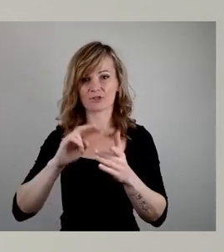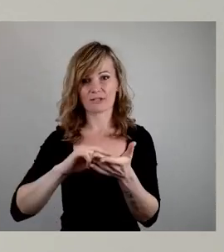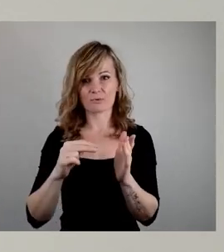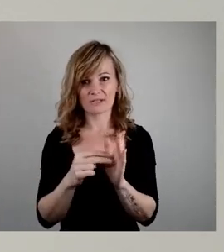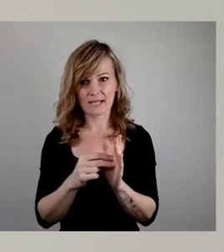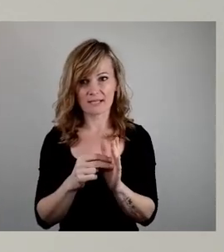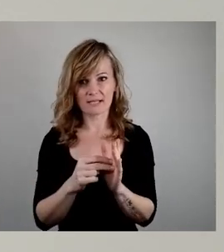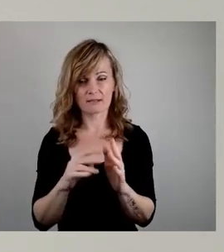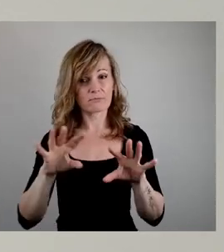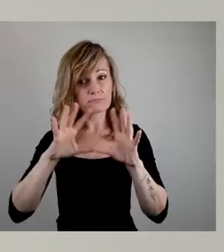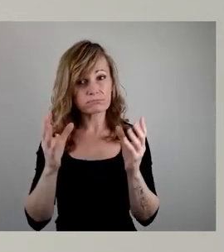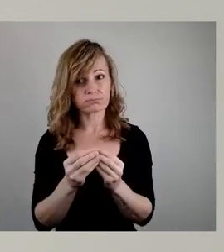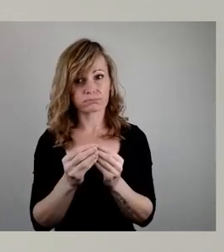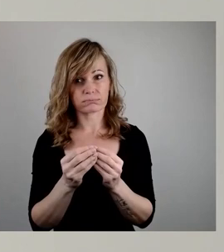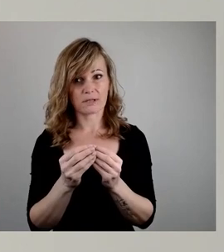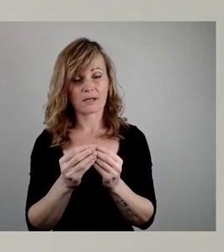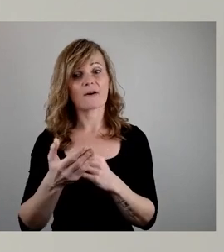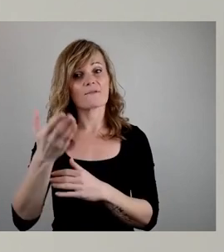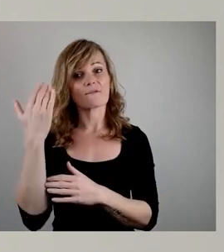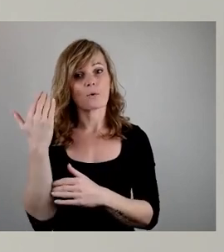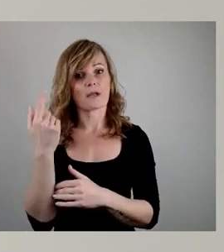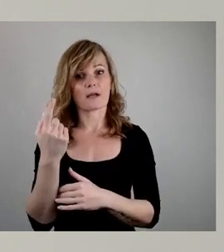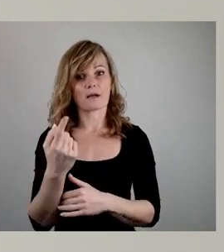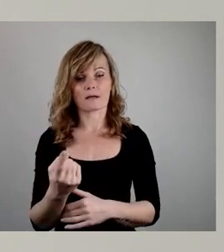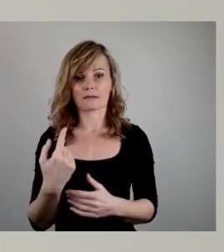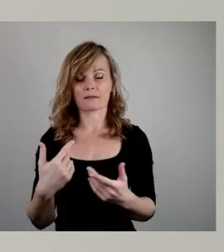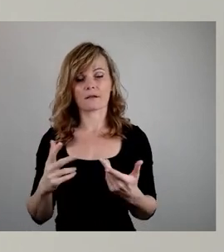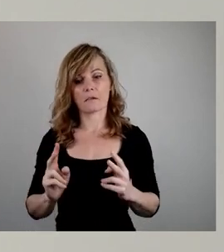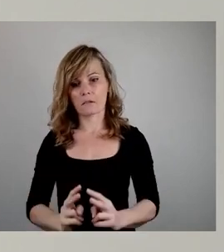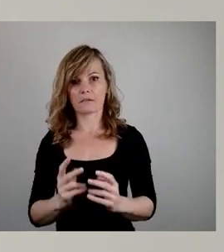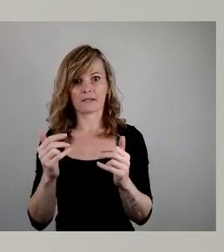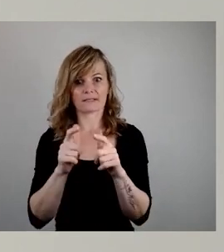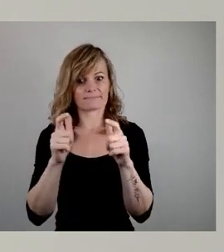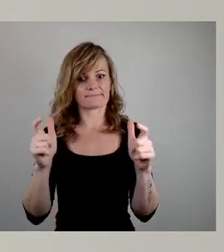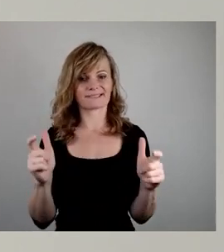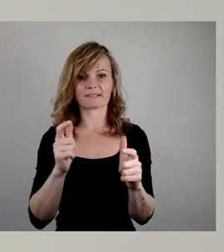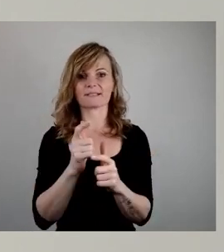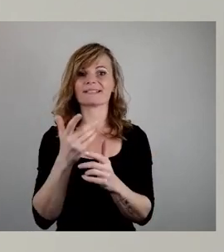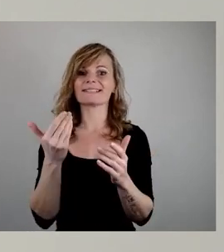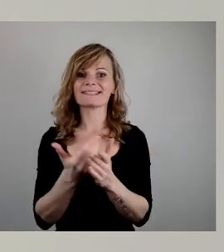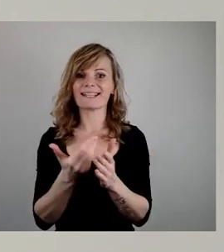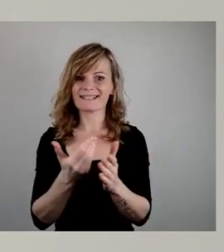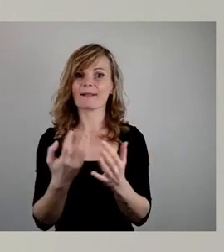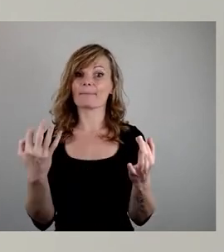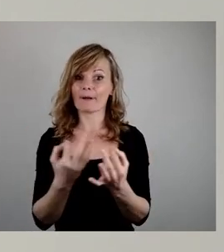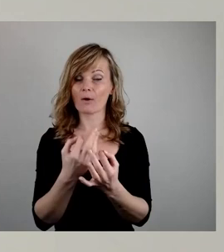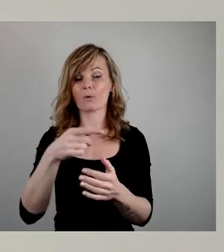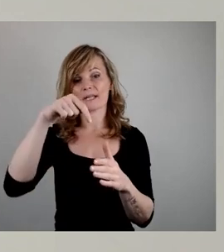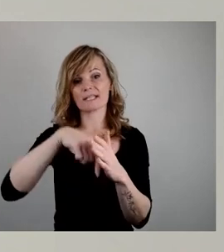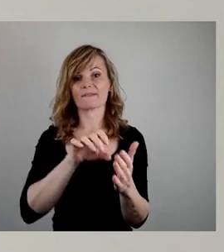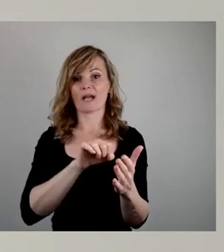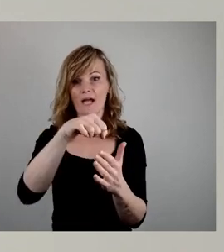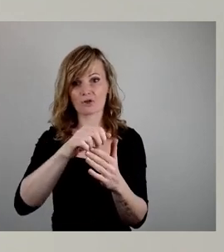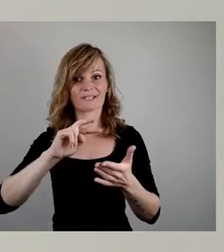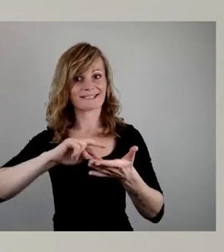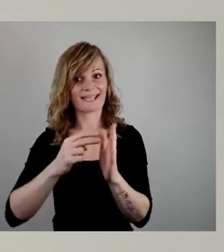umfangreicher als die vorhergehende war, benötigt in der Tiefgarage einen Technikraum und entsprechend